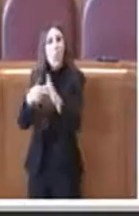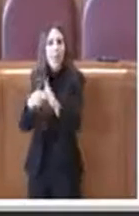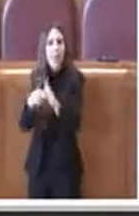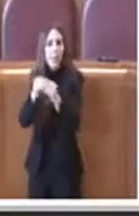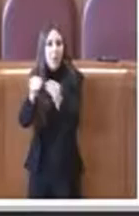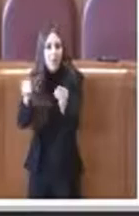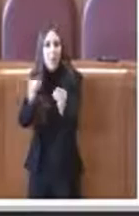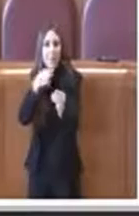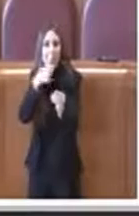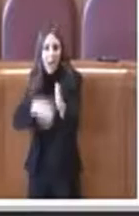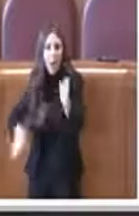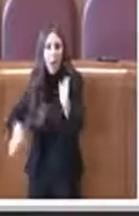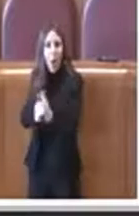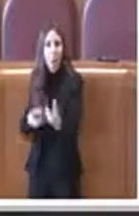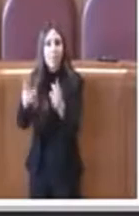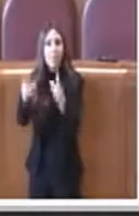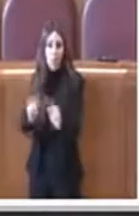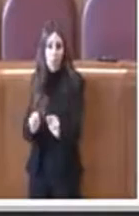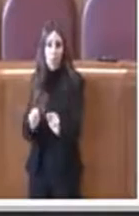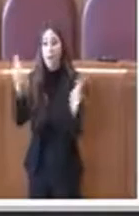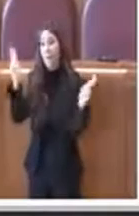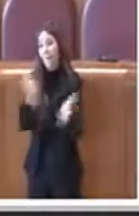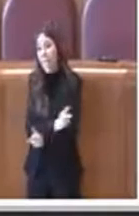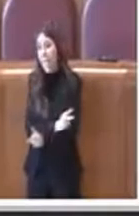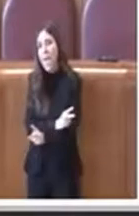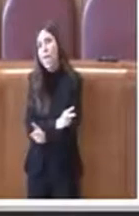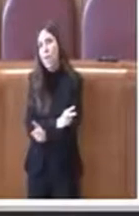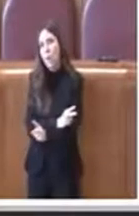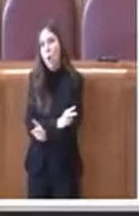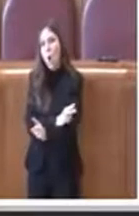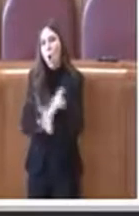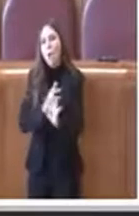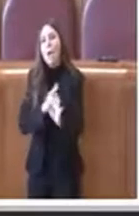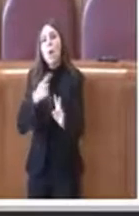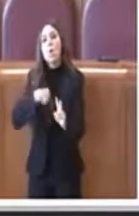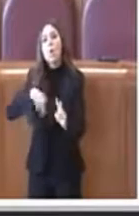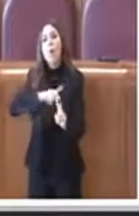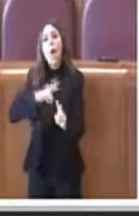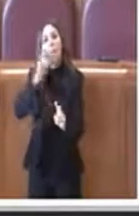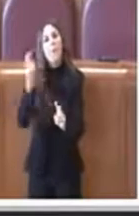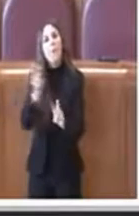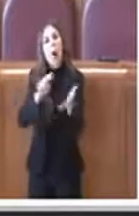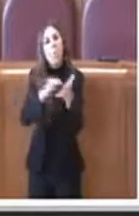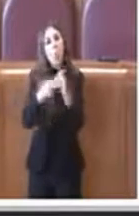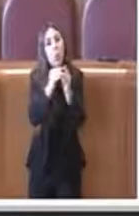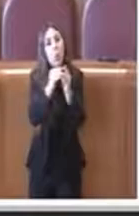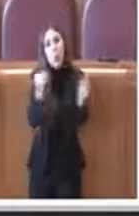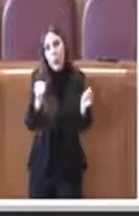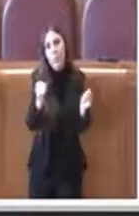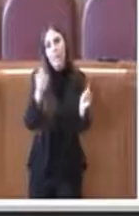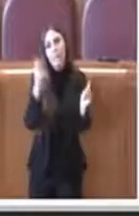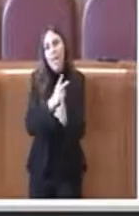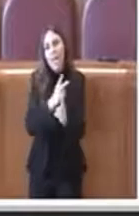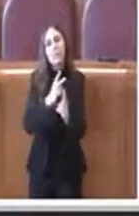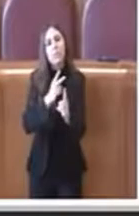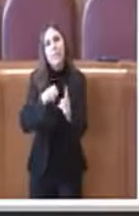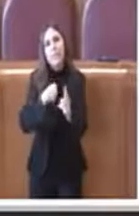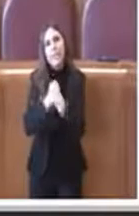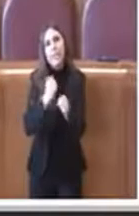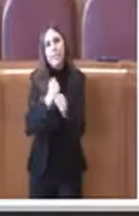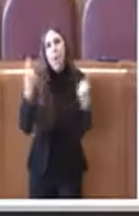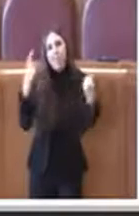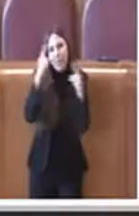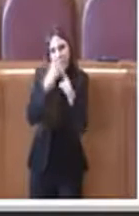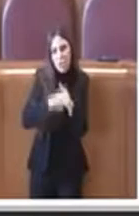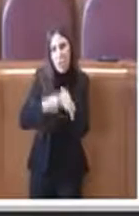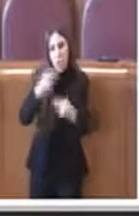ecco noi abbiamo fatto molta difficoltà a trovare il bandolo della matassa della correttezza dei conti di di